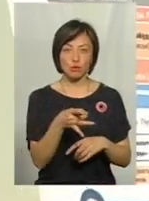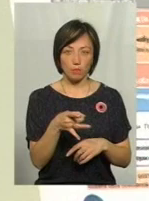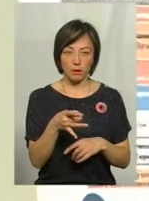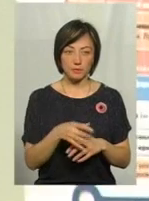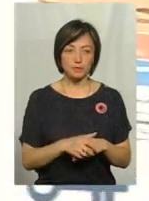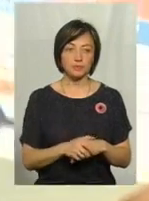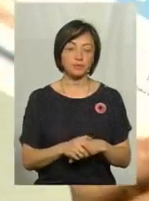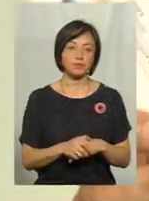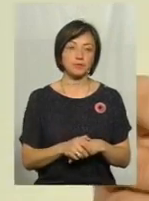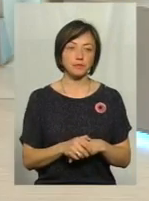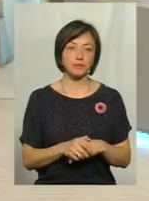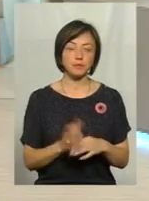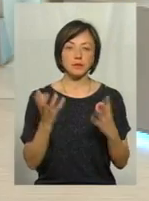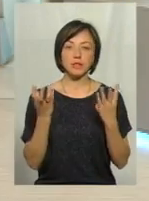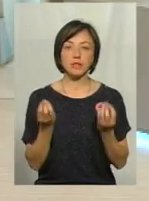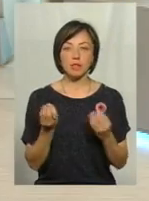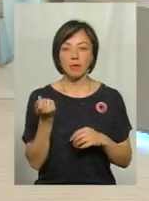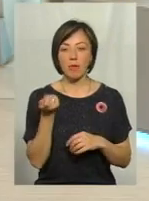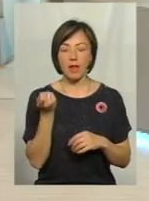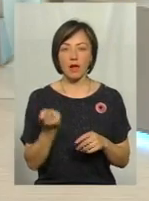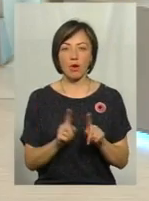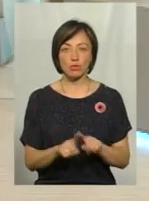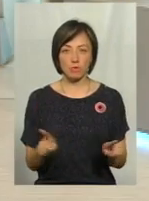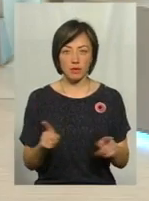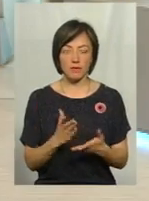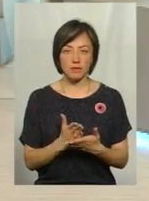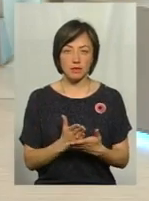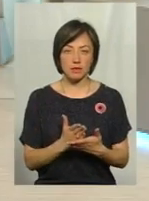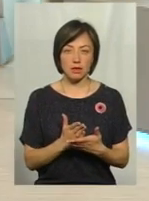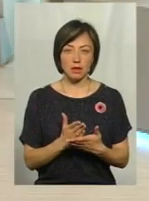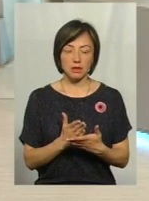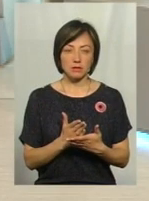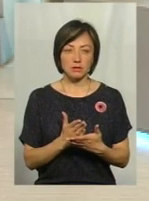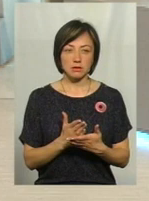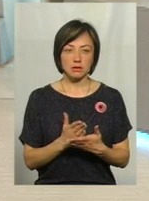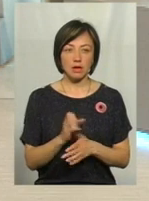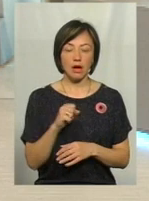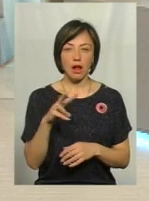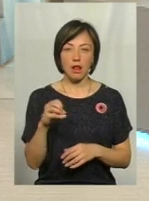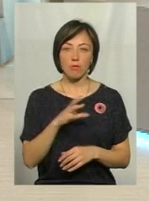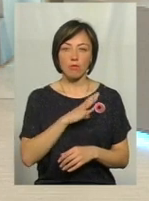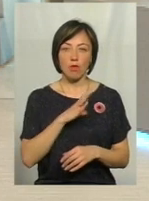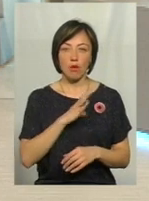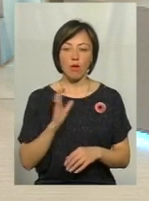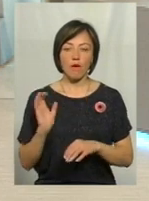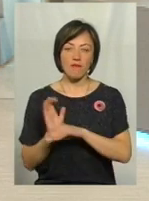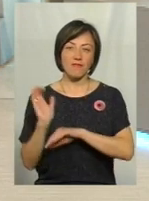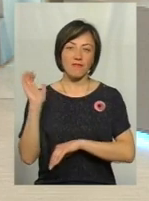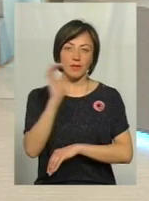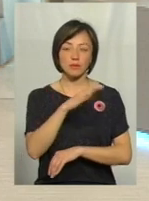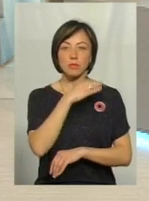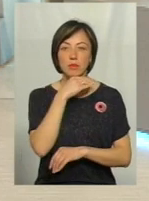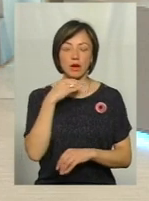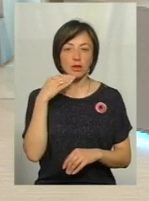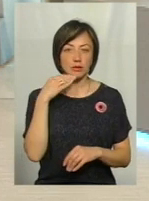Ну, ще тут маленька особливість. Ну, маленька, немаленька. Але було вивезено, в першу чергу, дуже